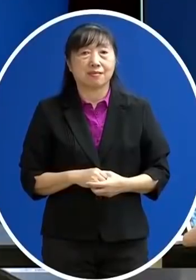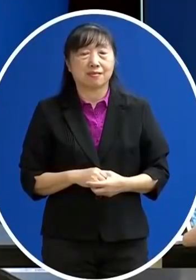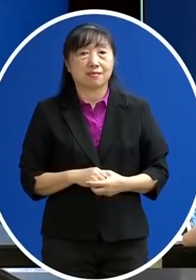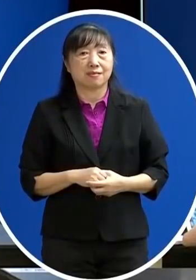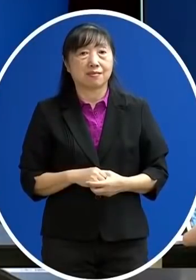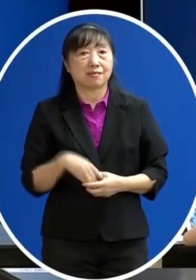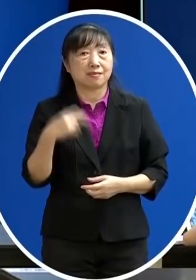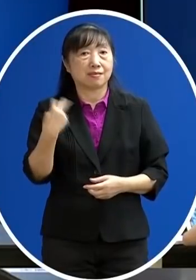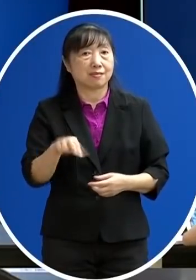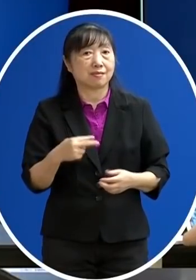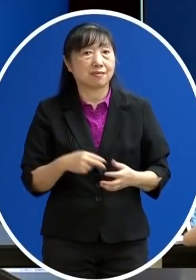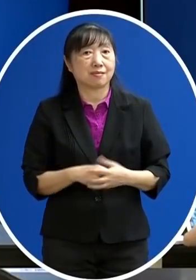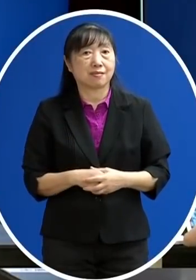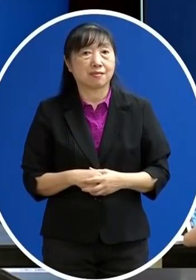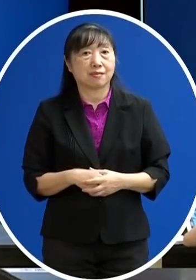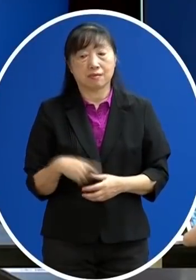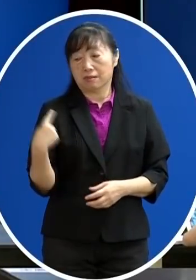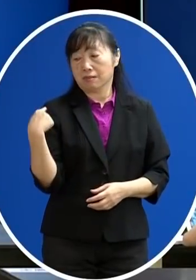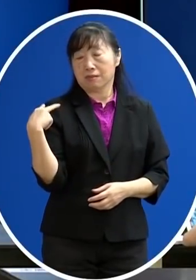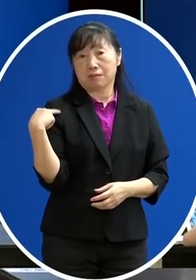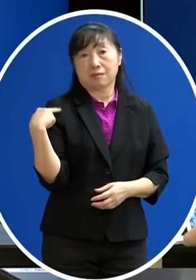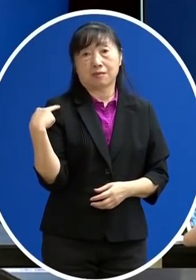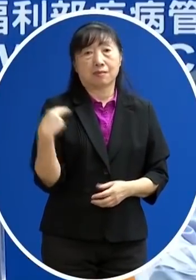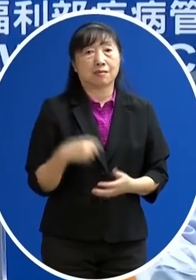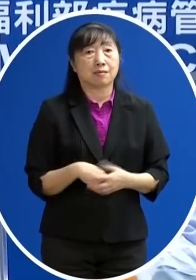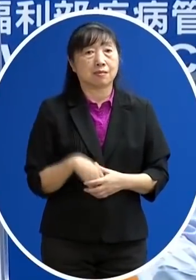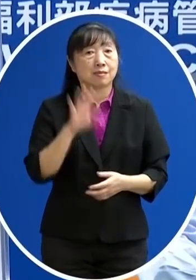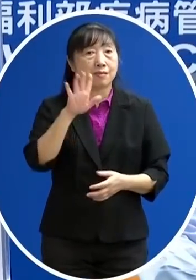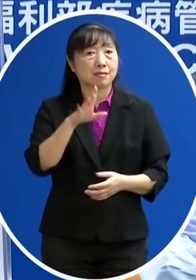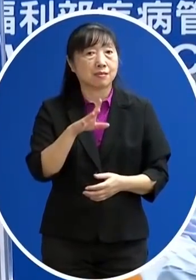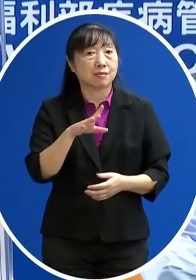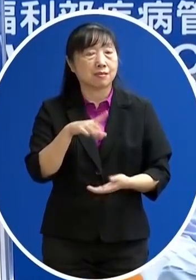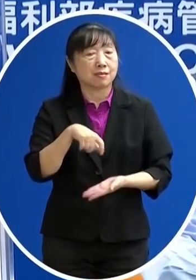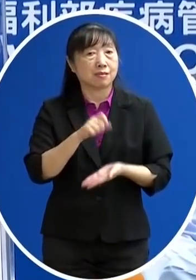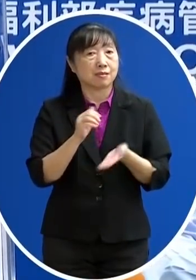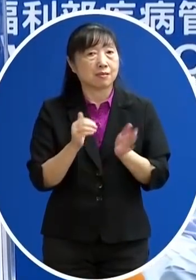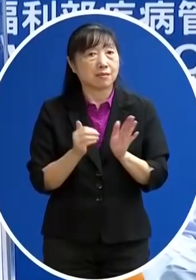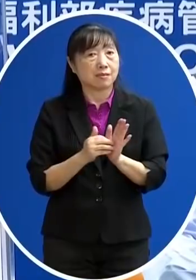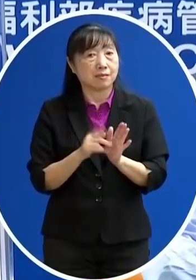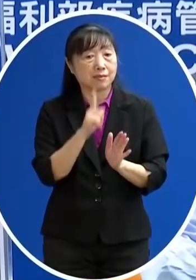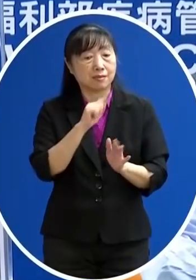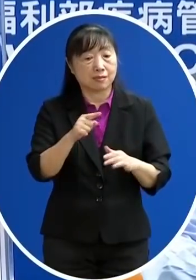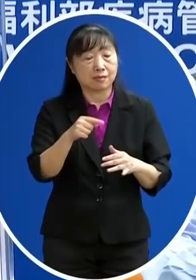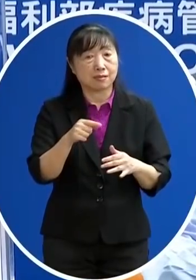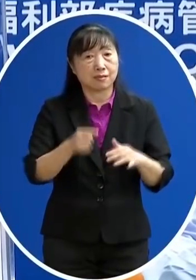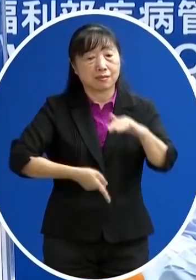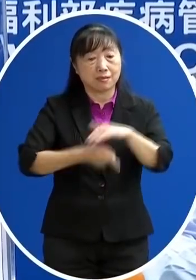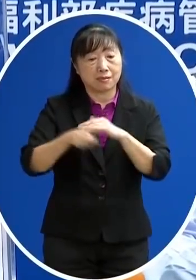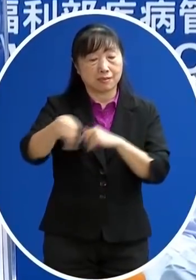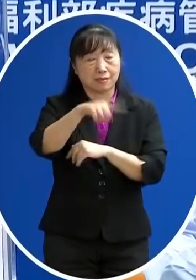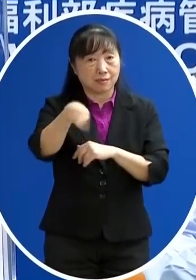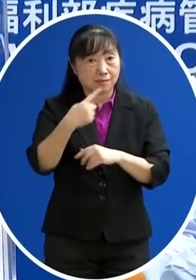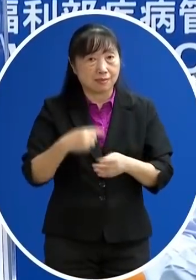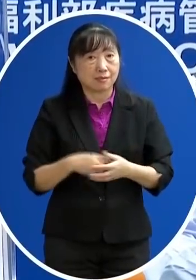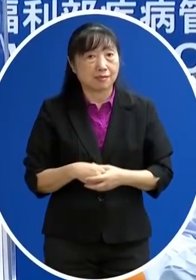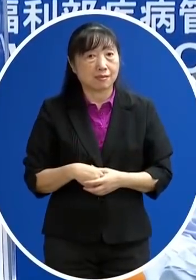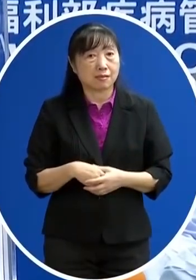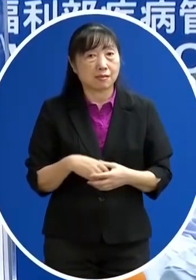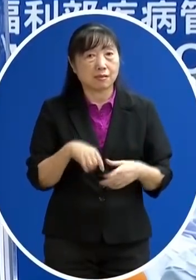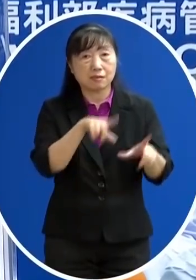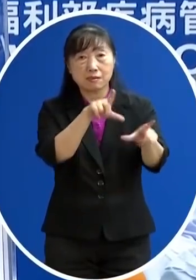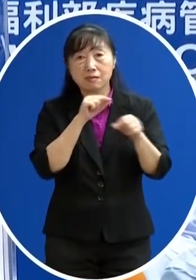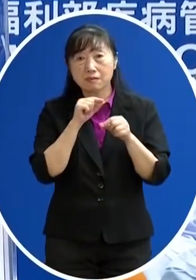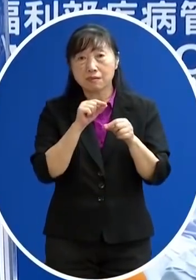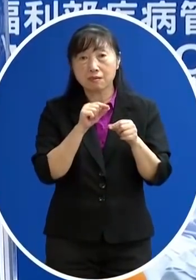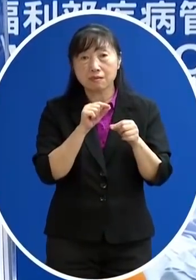好 那還有這個 前兩天我們有提到就是說 如果有這些違法的 或者就是說沒有照著